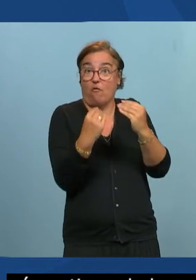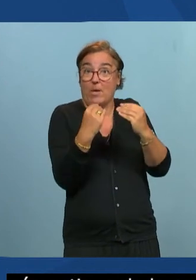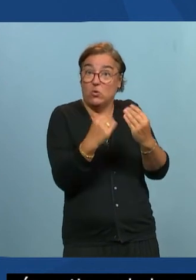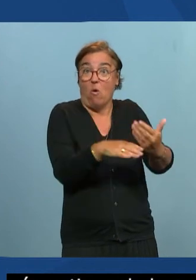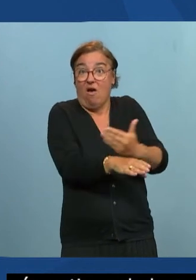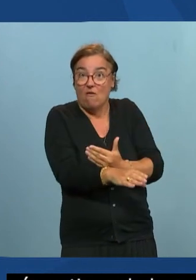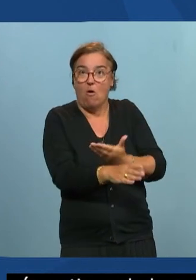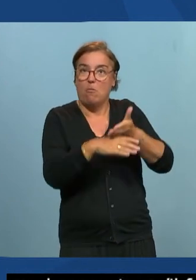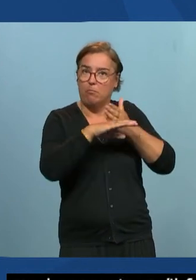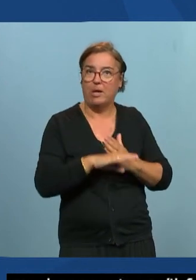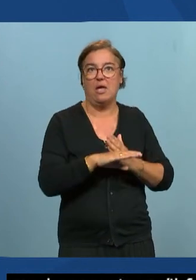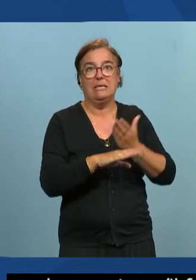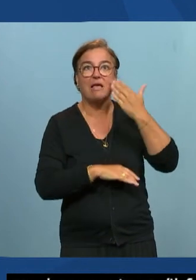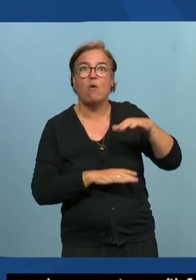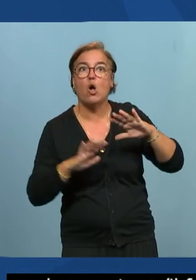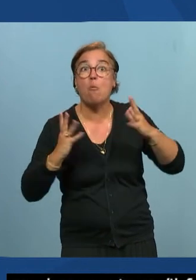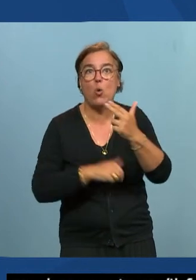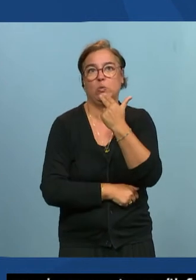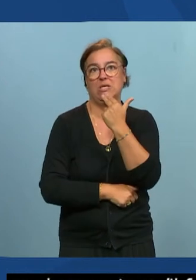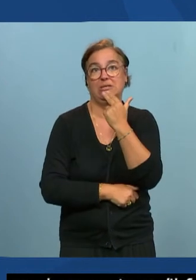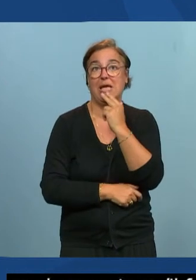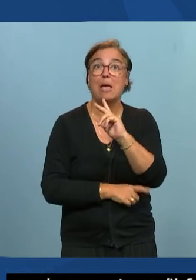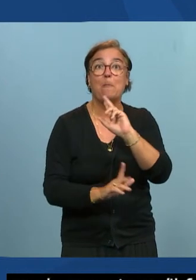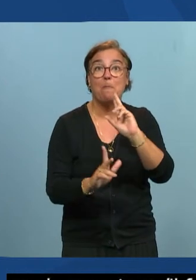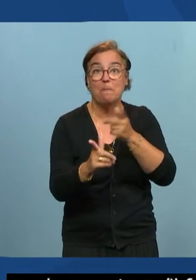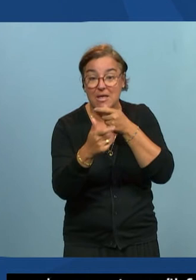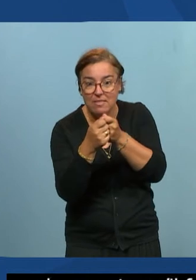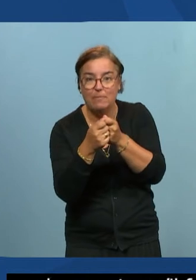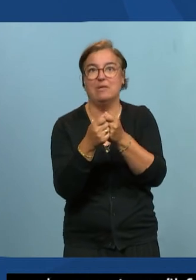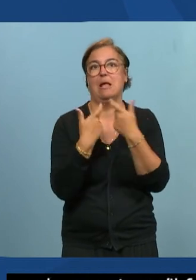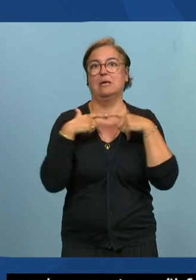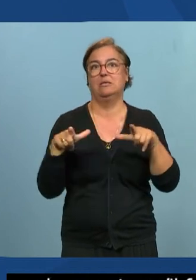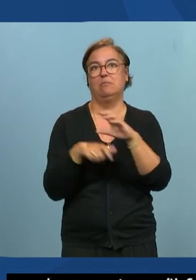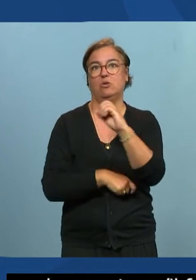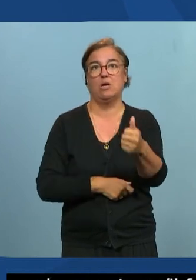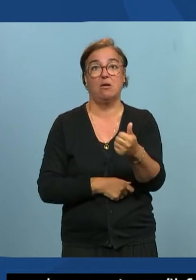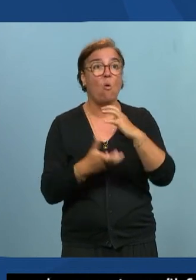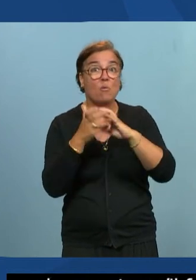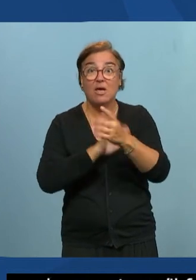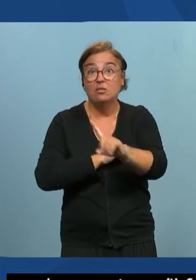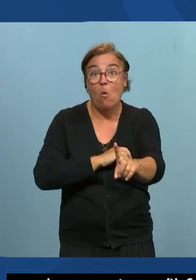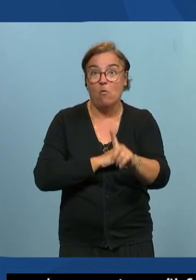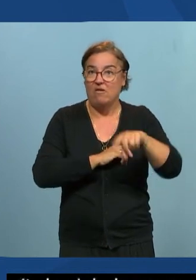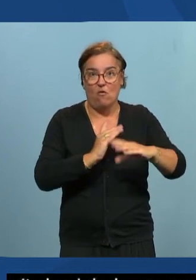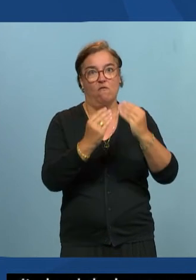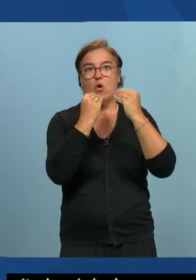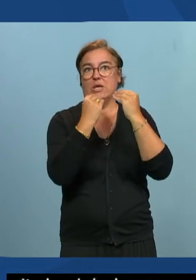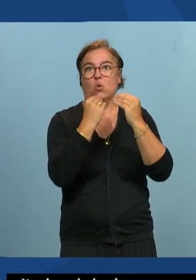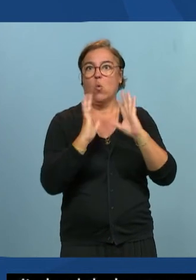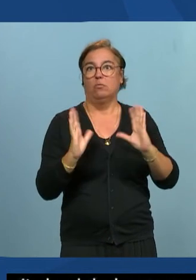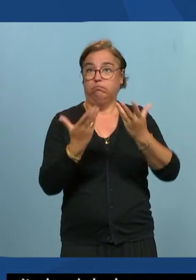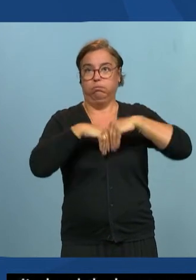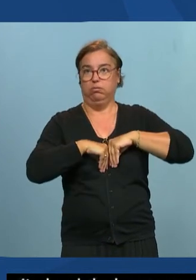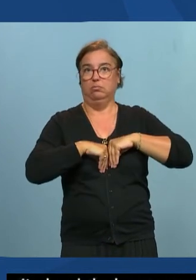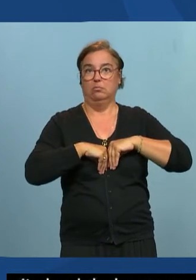savoir comment on les utilise et les utiliser correctement ce n pas compliqué et une fois que vous êtes formé par la